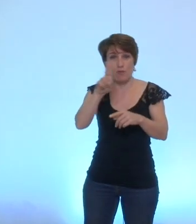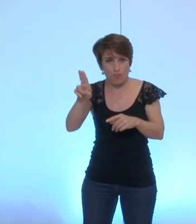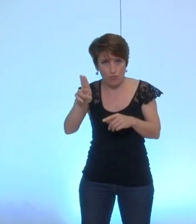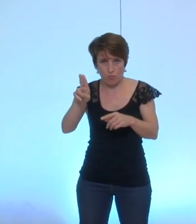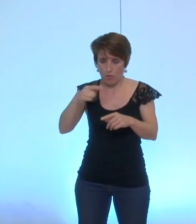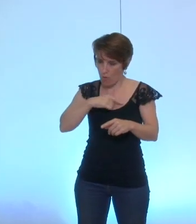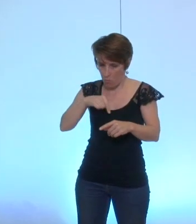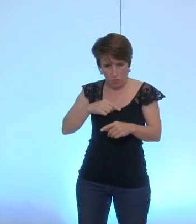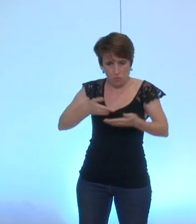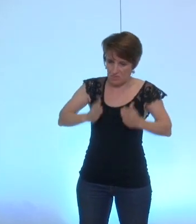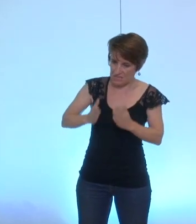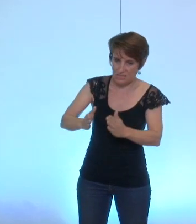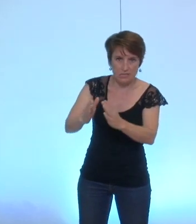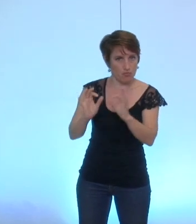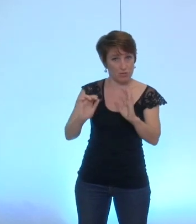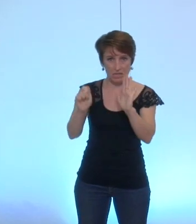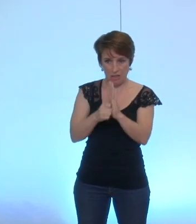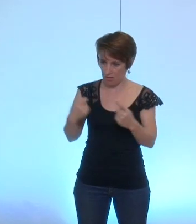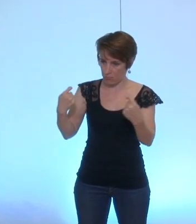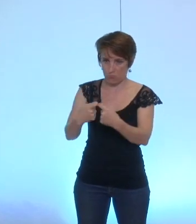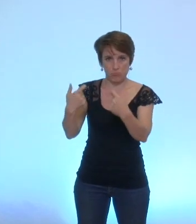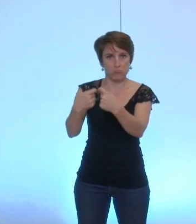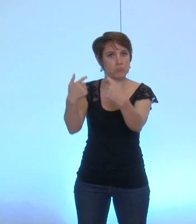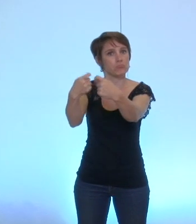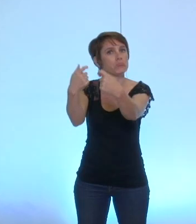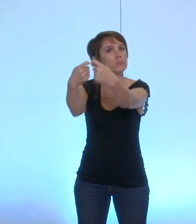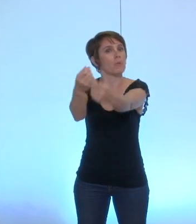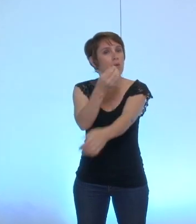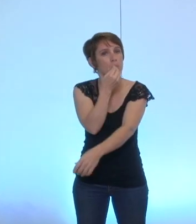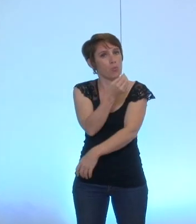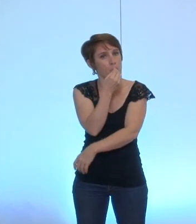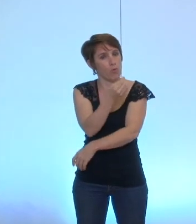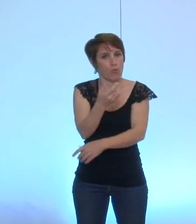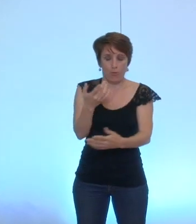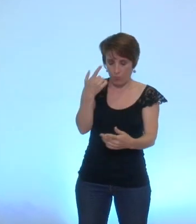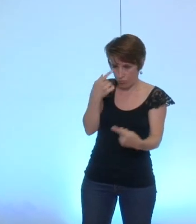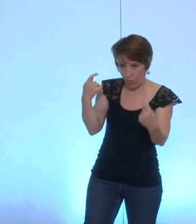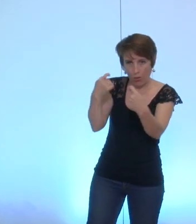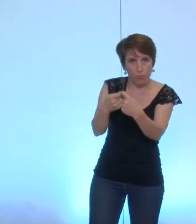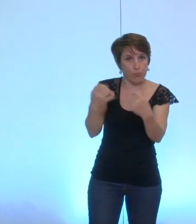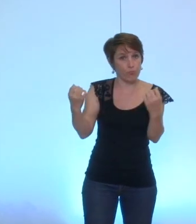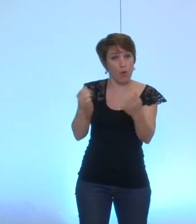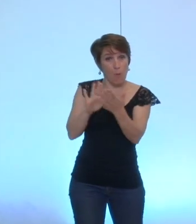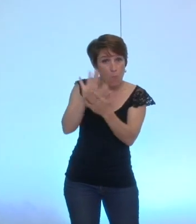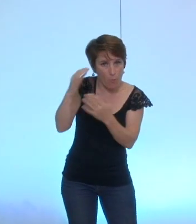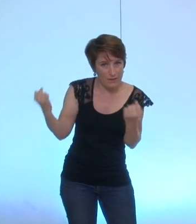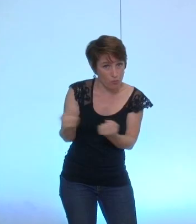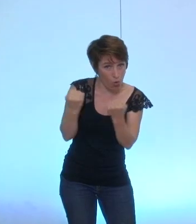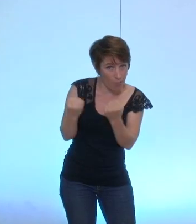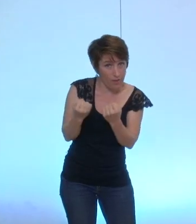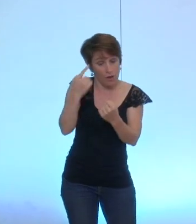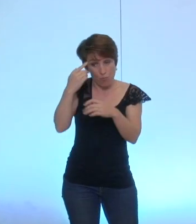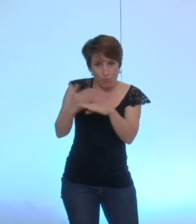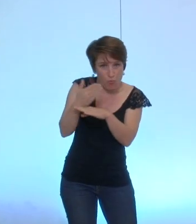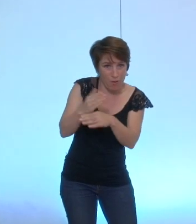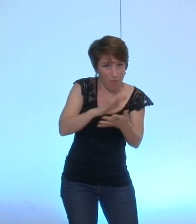dans le tempo qui permettait à la fois de répondre à des engagements de campagne et de répondre aux besoins de transition vers la métropole que